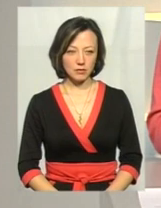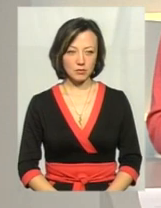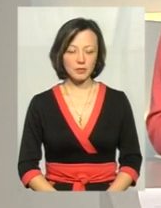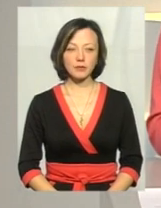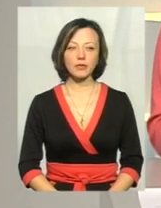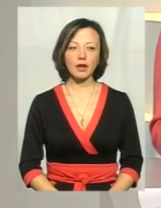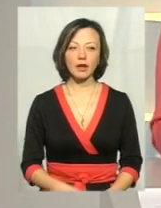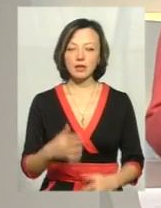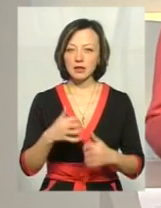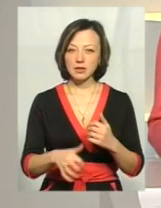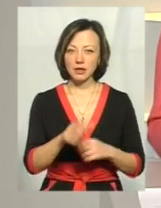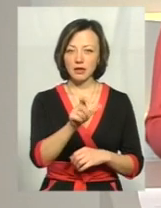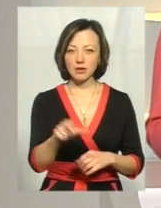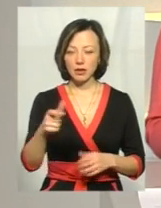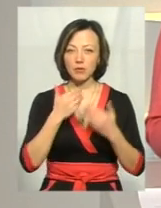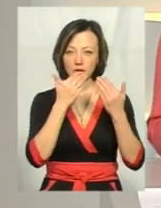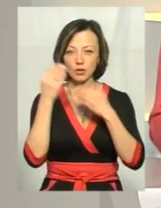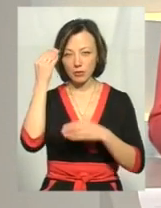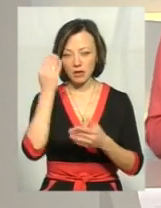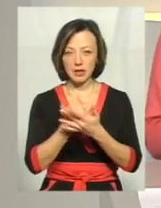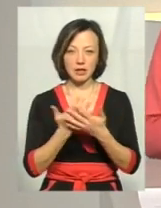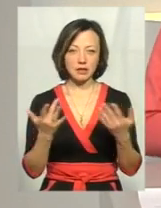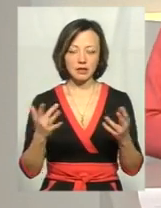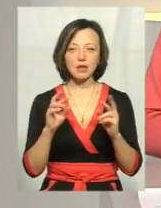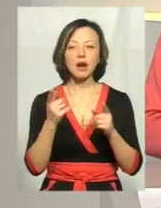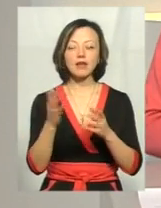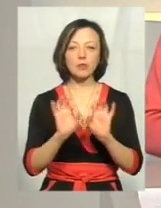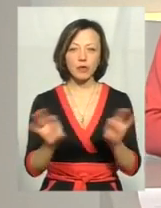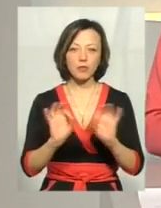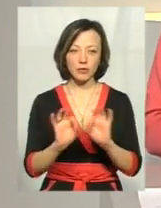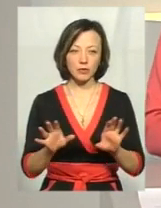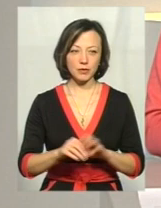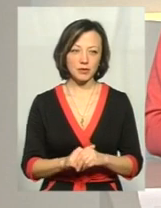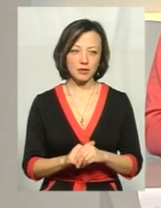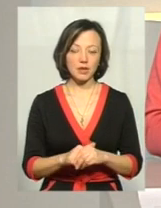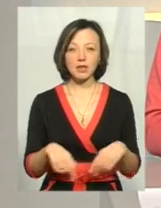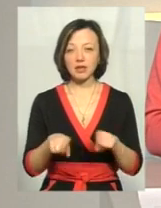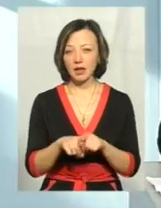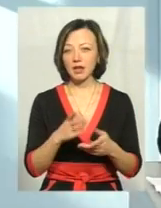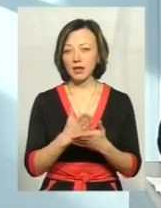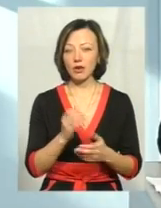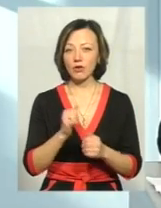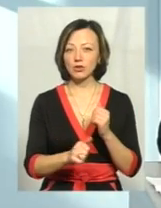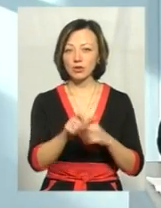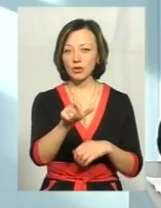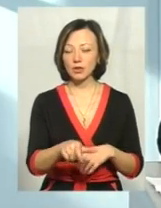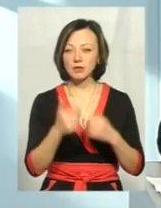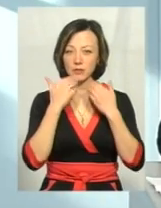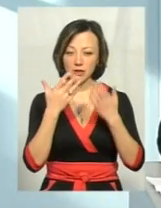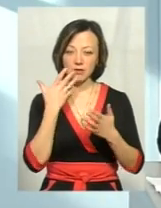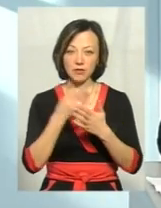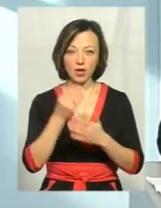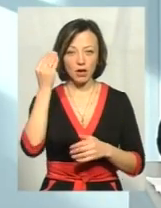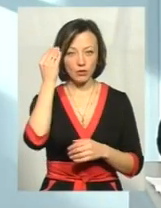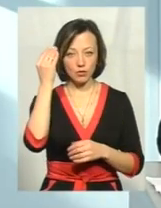Для тих подолян, ми опитали, думки різніться. Як ви прокоментуєте? Ну, так і є, кожна людина спитаєш, кожна своя